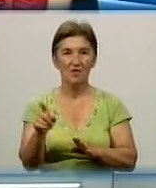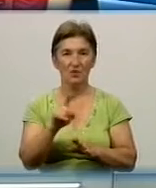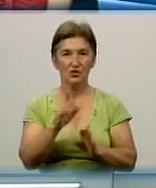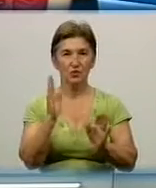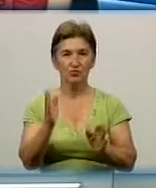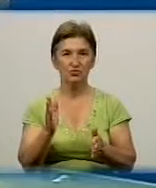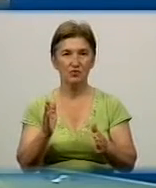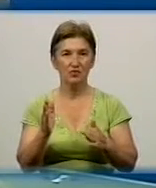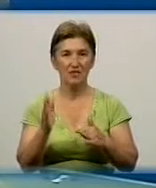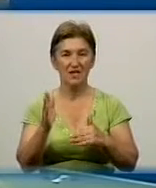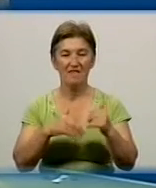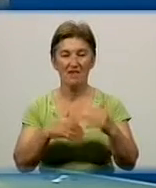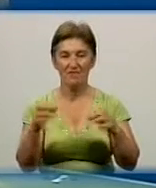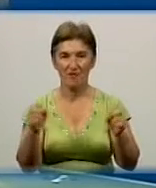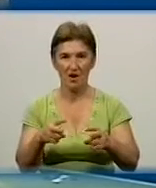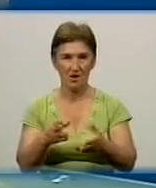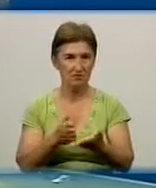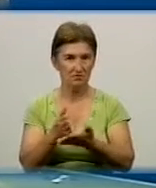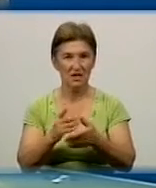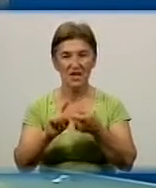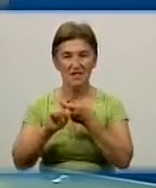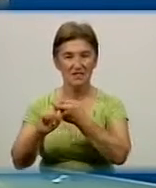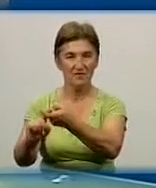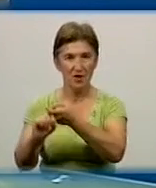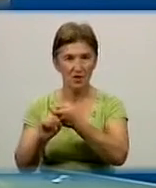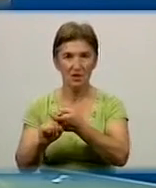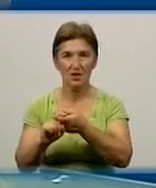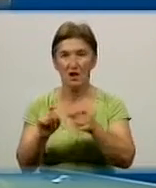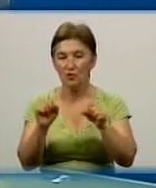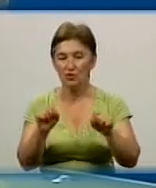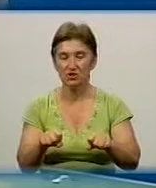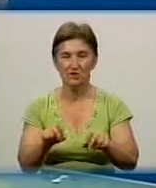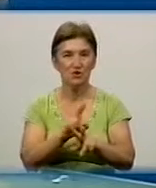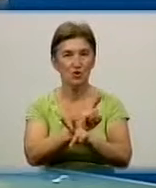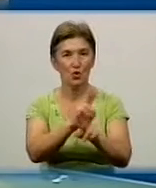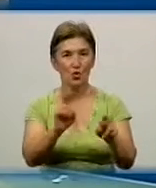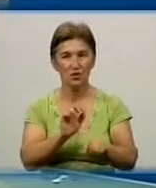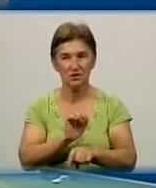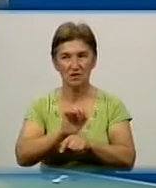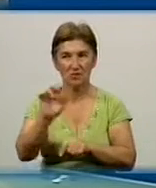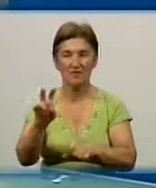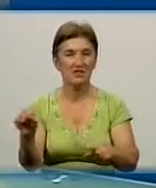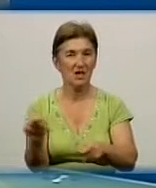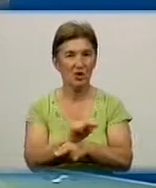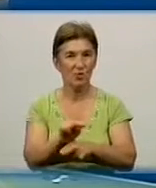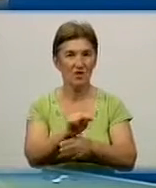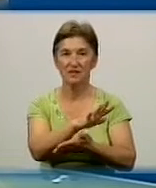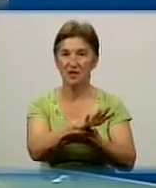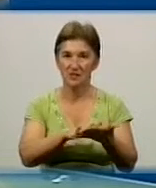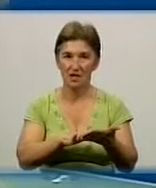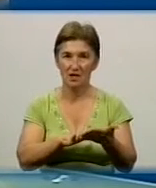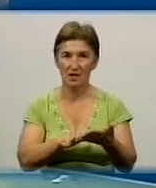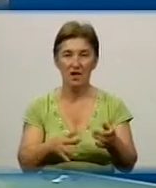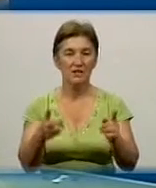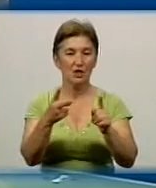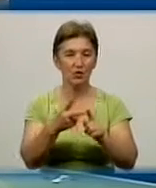фах мати, зв'язок і можливість когось направити на лікування далі вже, на другого ступеня